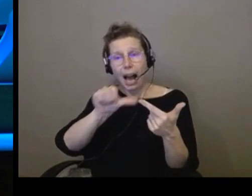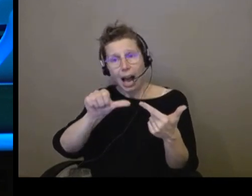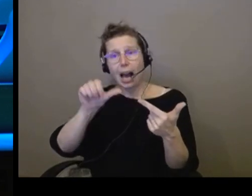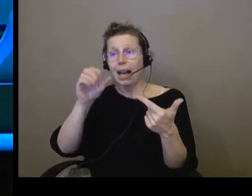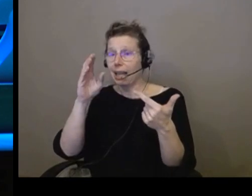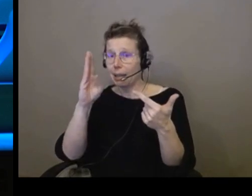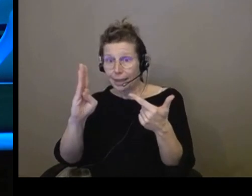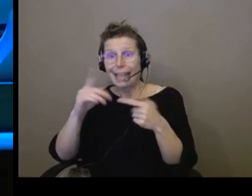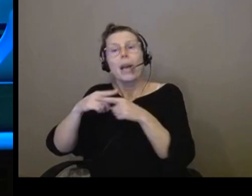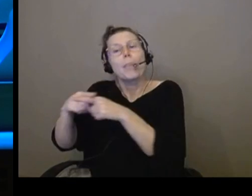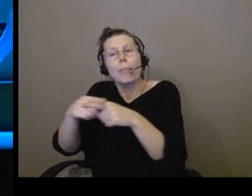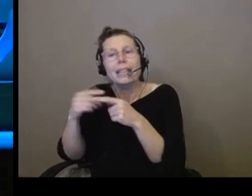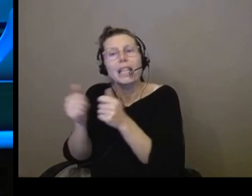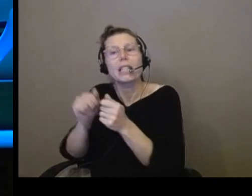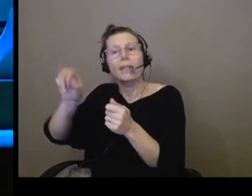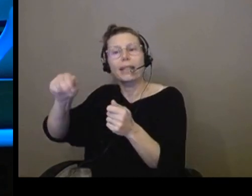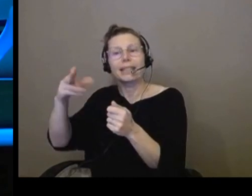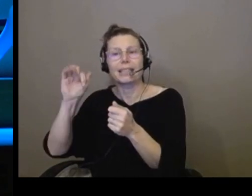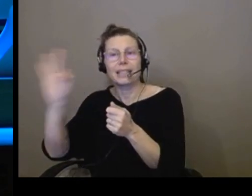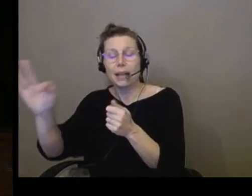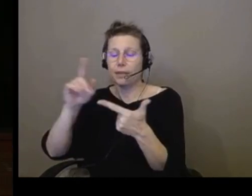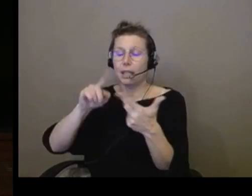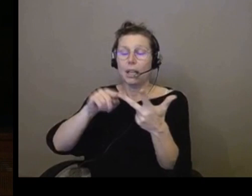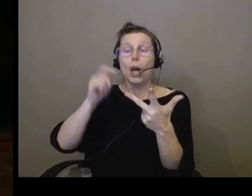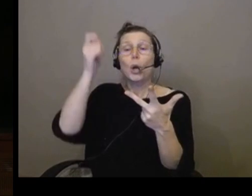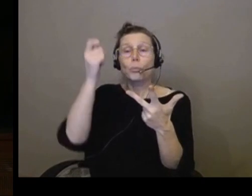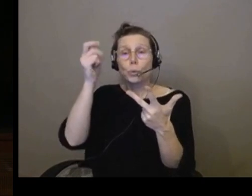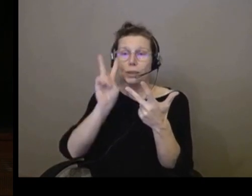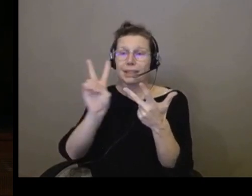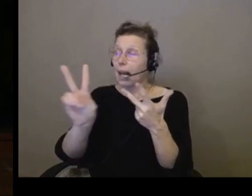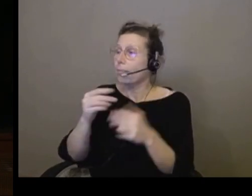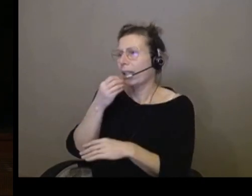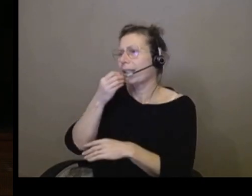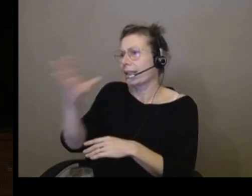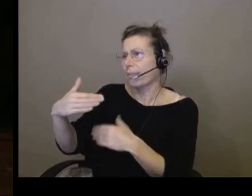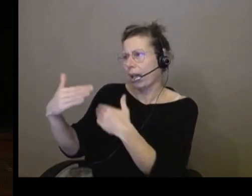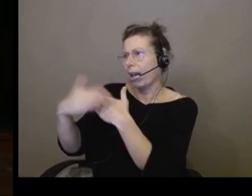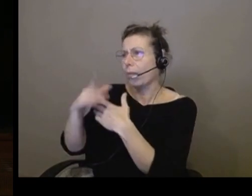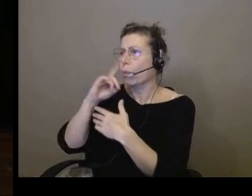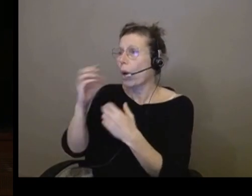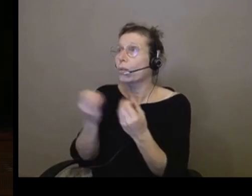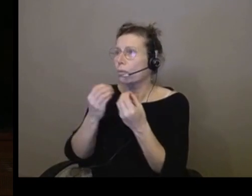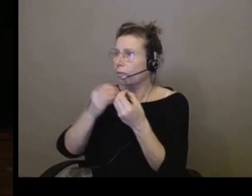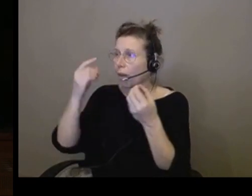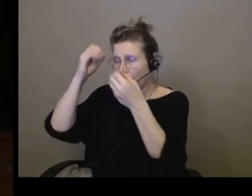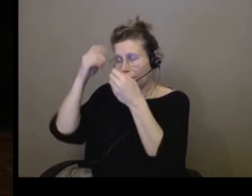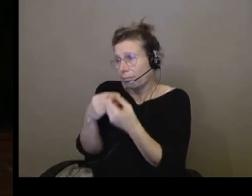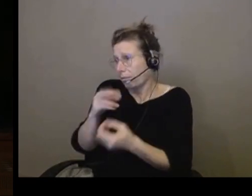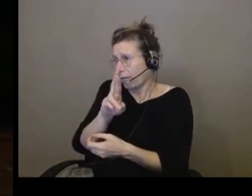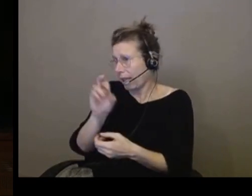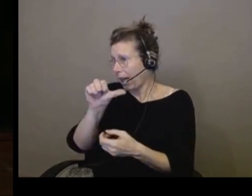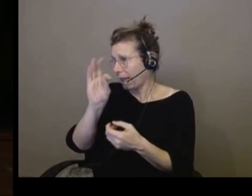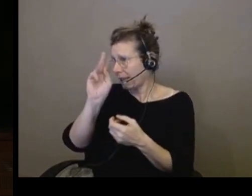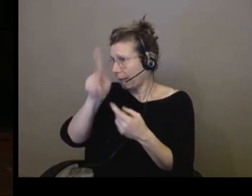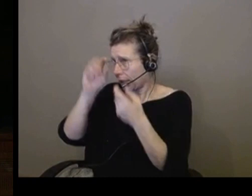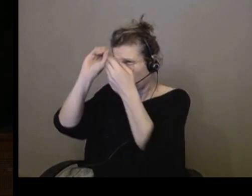bus, les trams. C'est bien que vous le rappeliez, parce que c'est vrai qu'on associe très souvent RATP au métro, les stations inaccessibles, etc. Mais vous avez